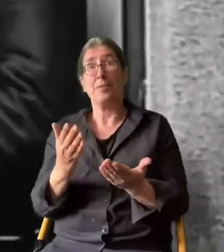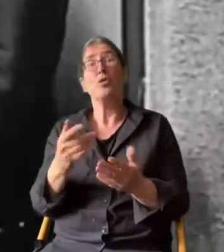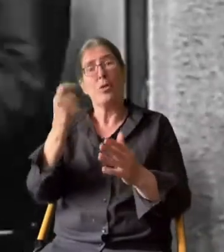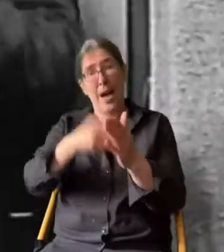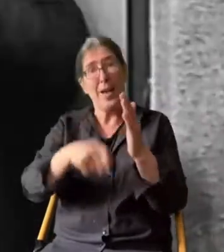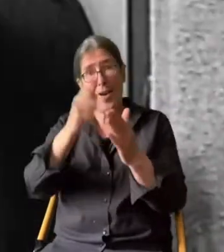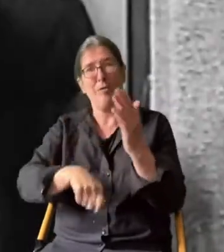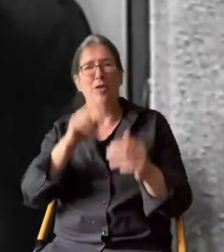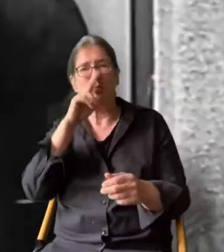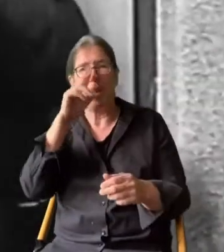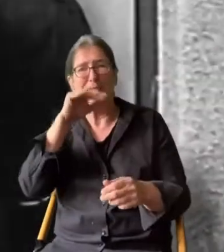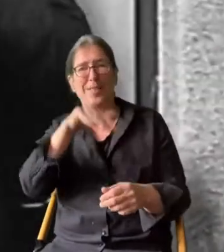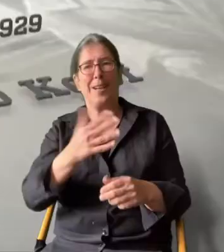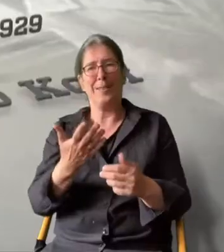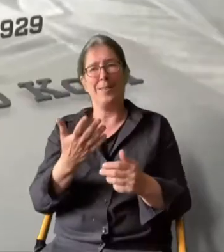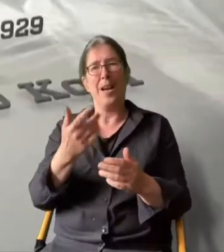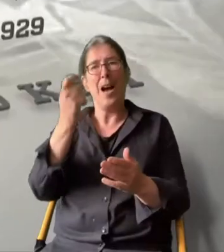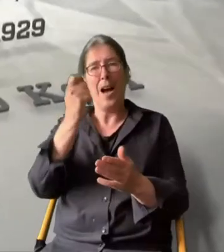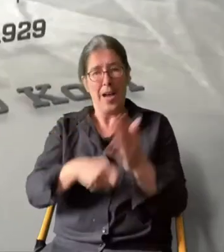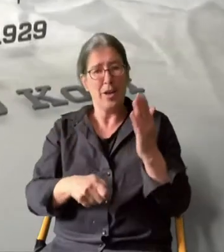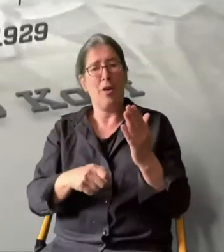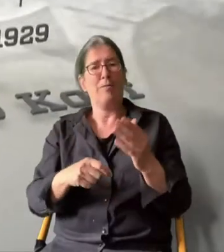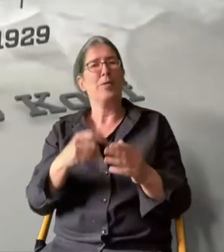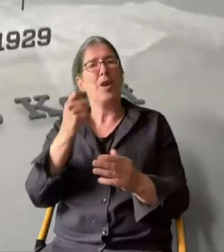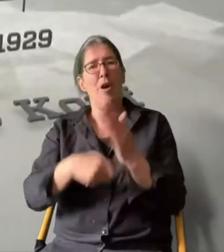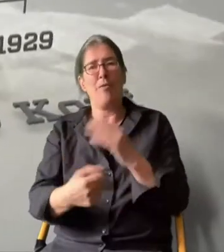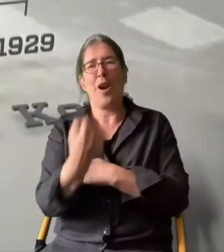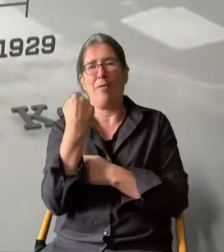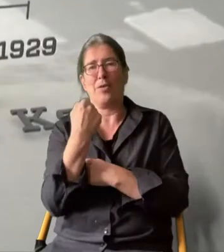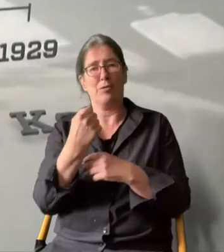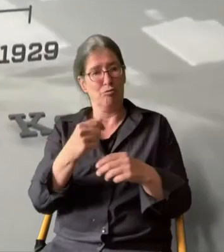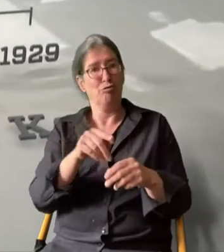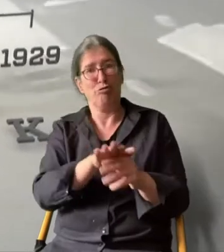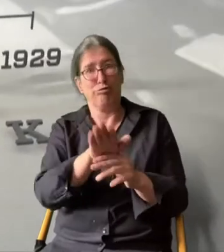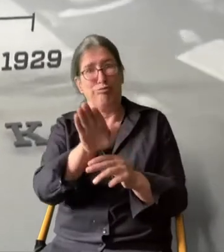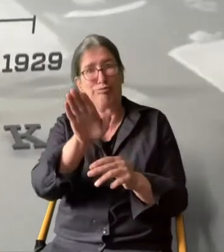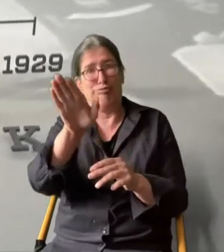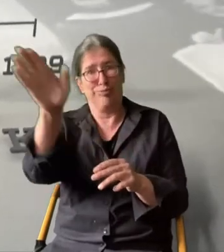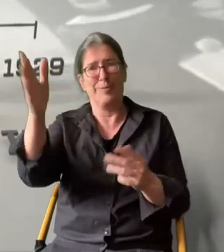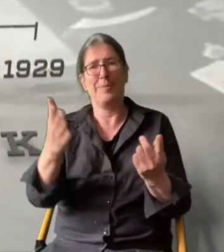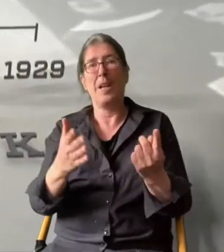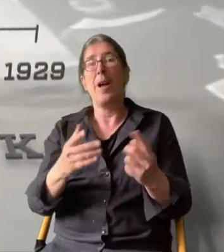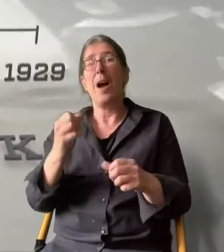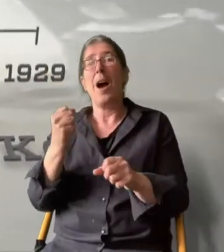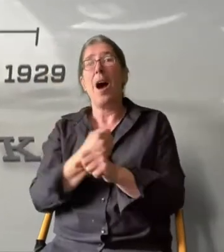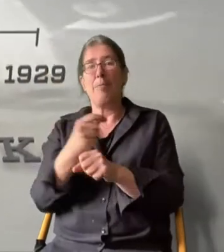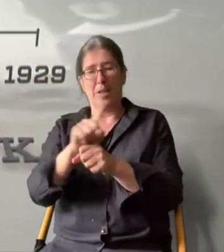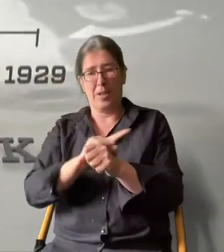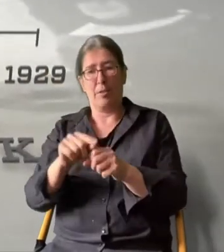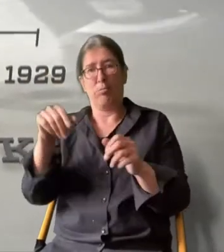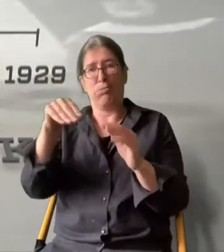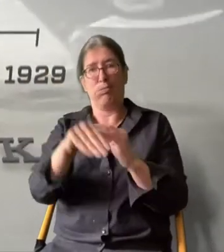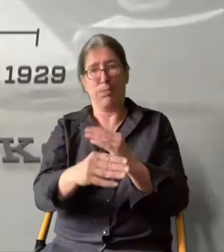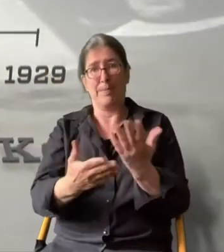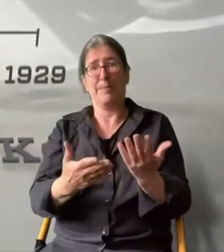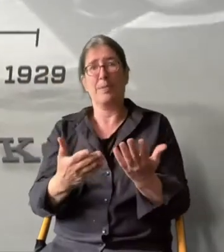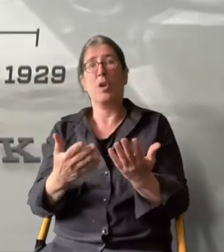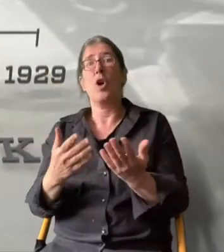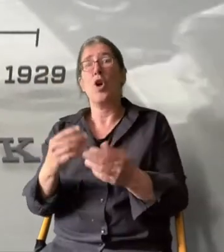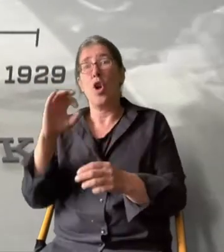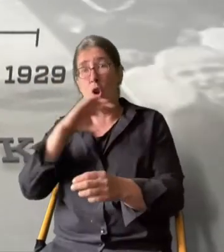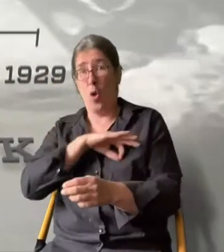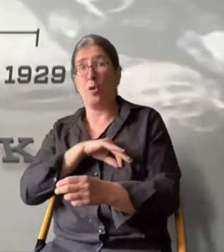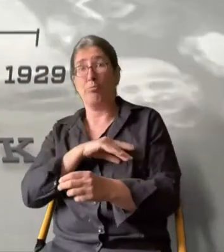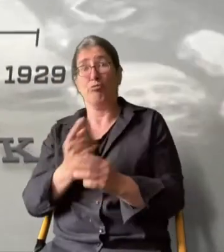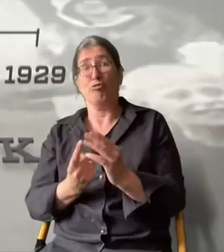Endlich macht Shoppen wieder Spaß. Einkommen und Kaufkraft steigen mit der Konjunktur. Die Arbeitszeit sinkt, die